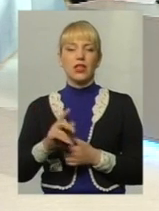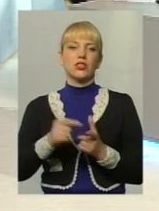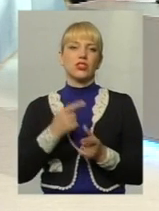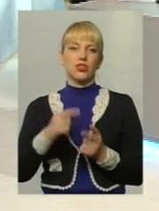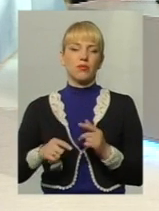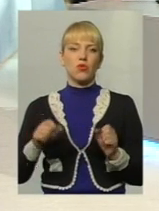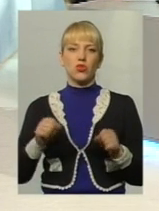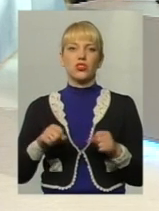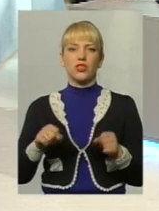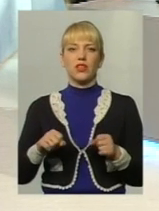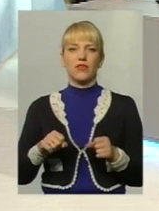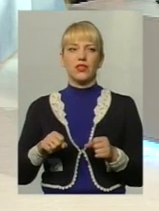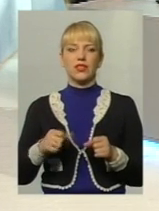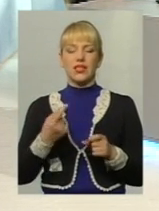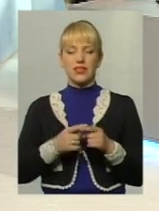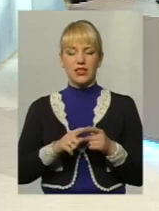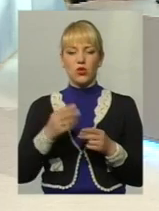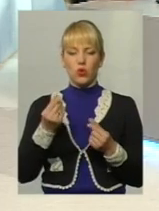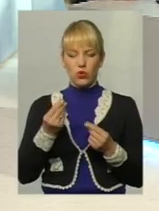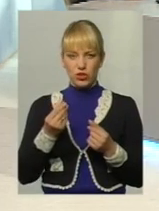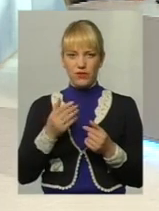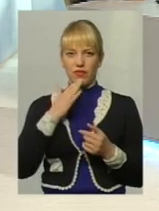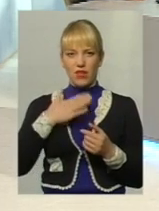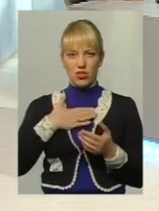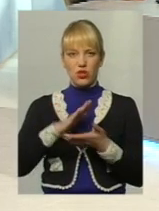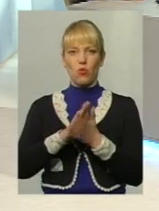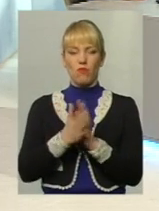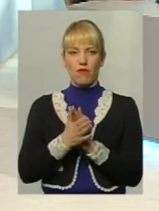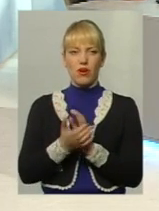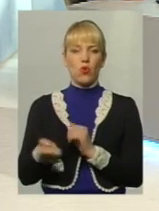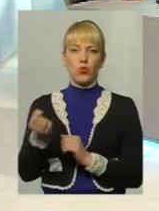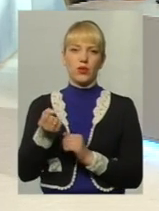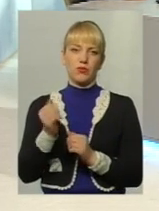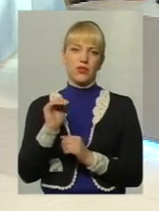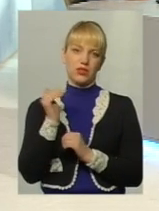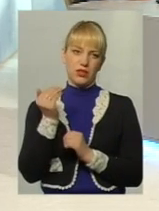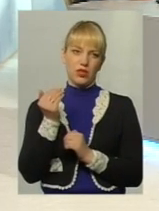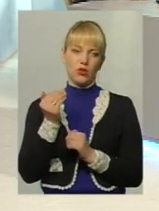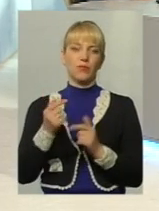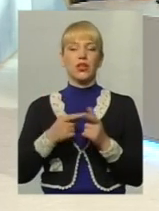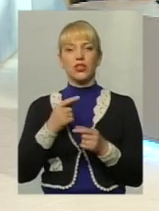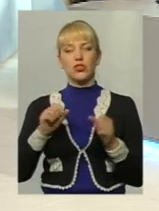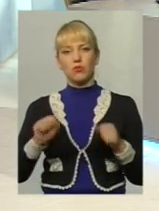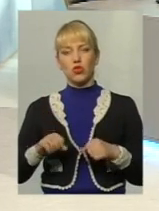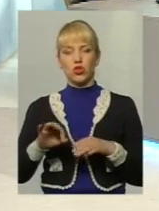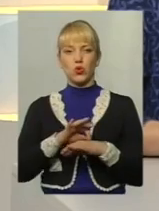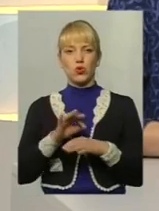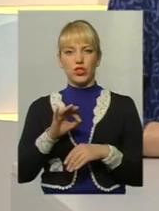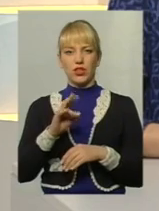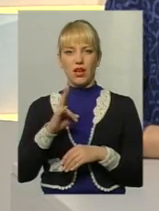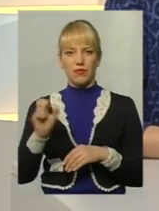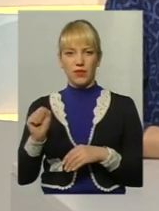чи можливо за ті гроші в наших умовах утримувати дитину. І чи може дружина,